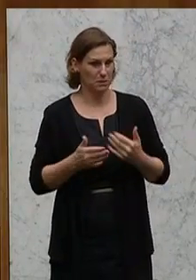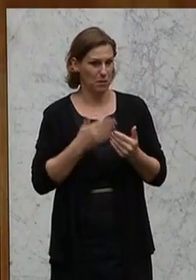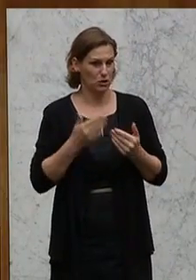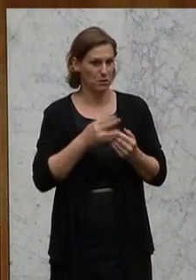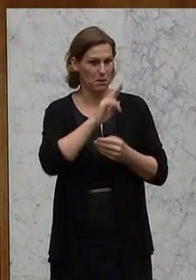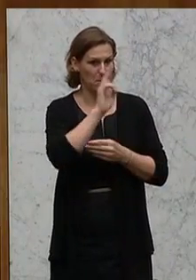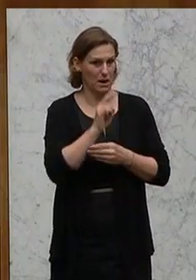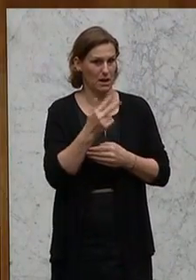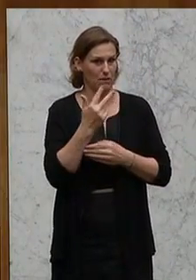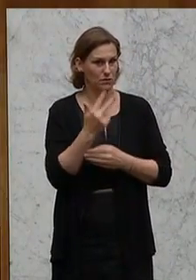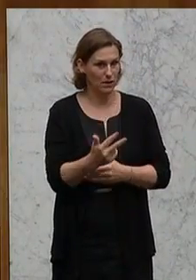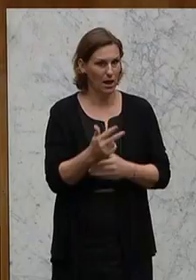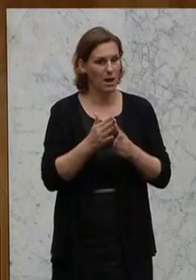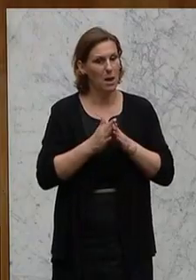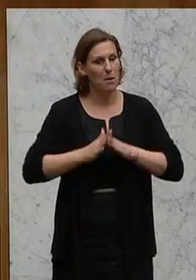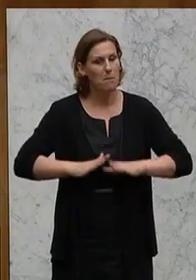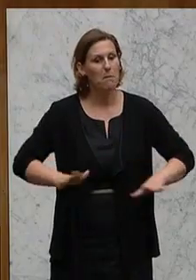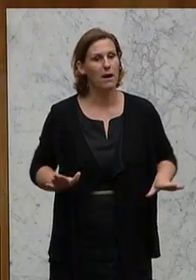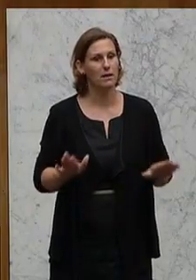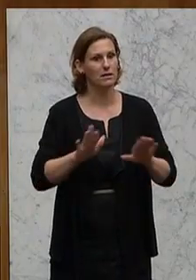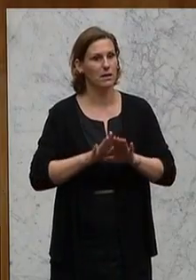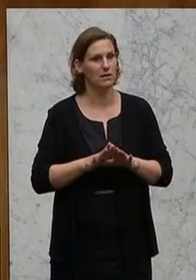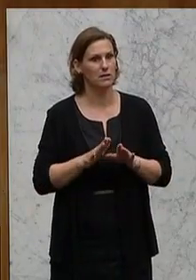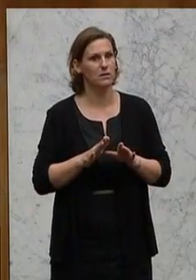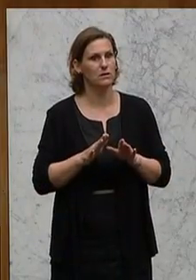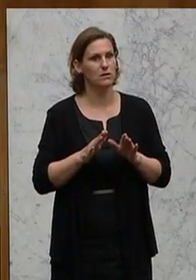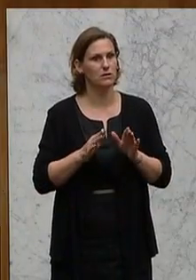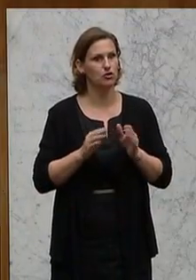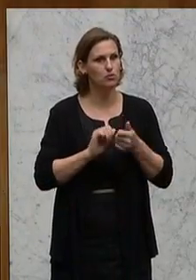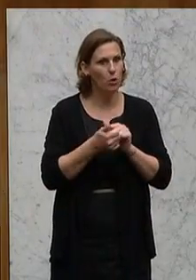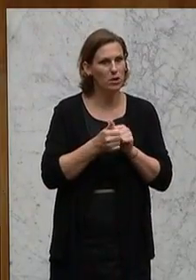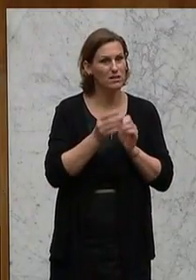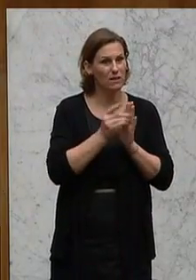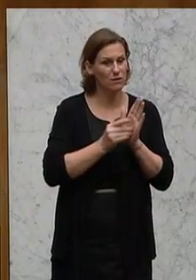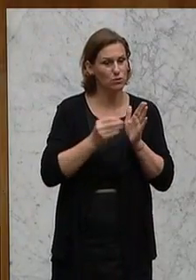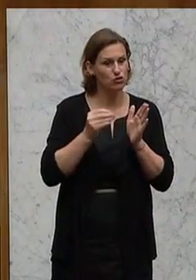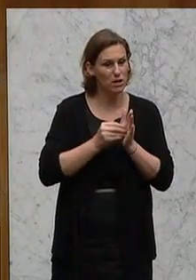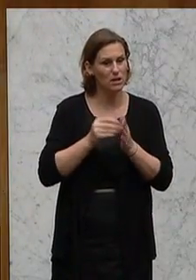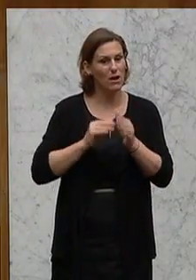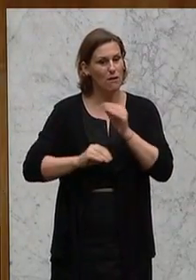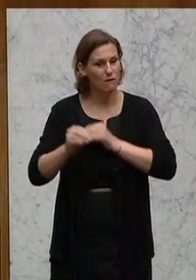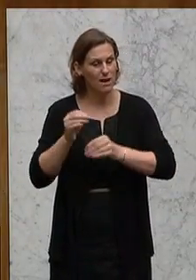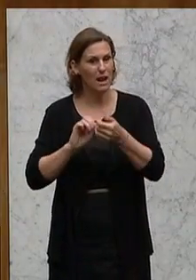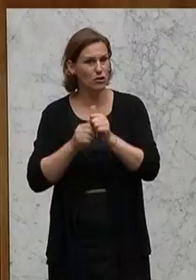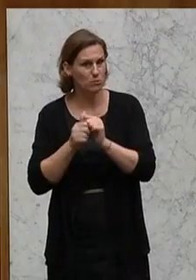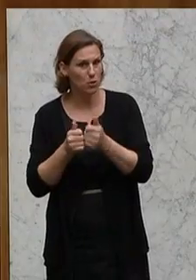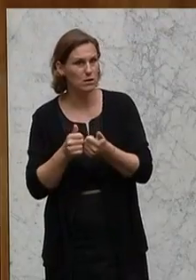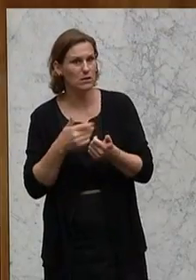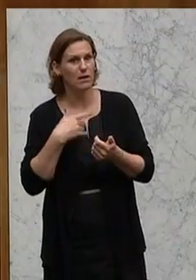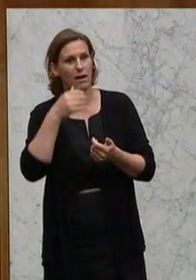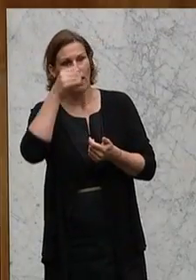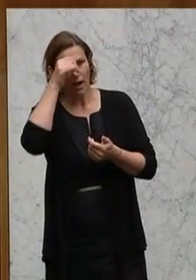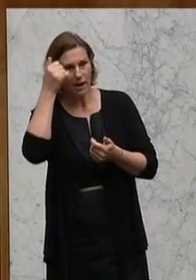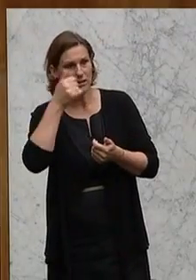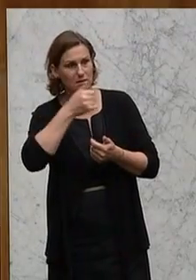Breitensport sogar nur noch offiziell im Gesetz als Vereinssport definiert, was einen Ausschluss an jener, die nicht in